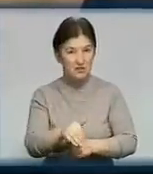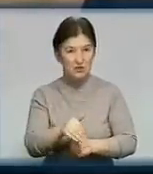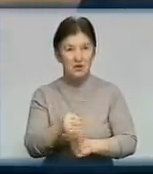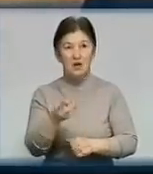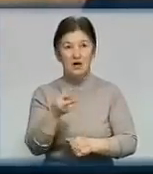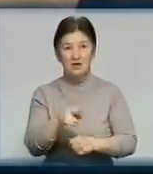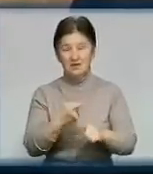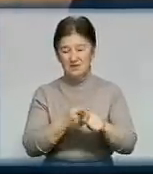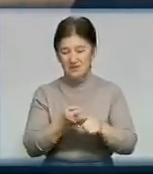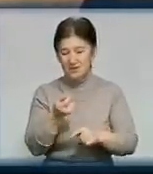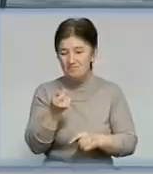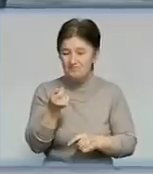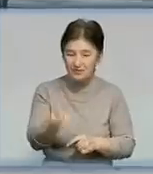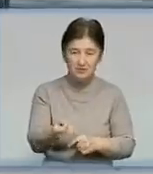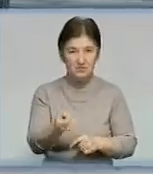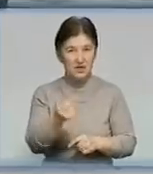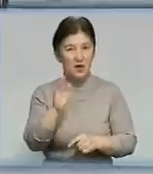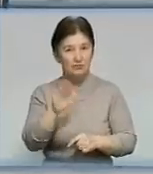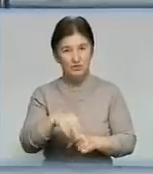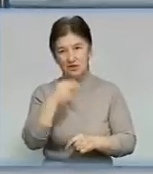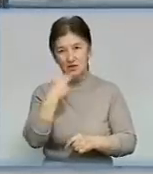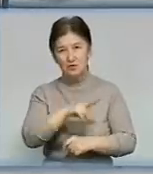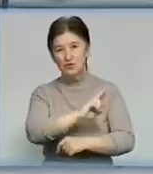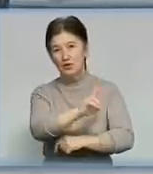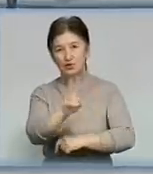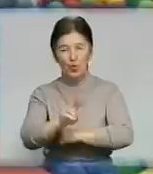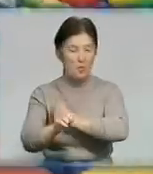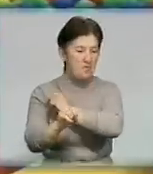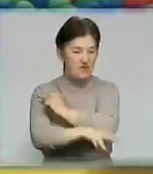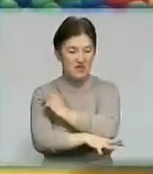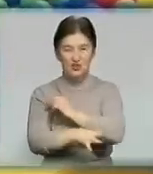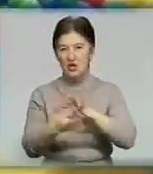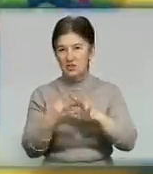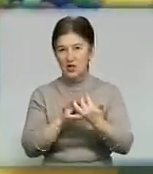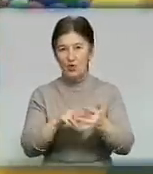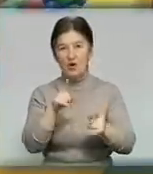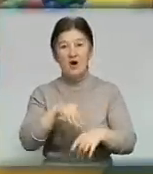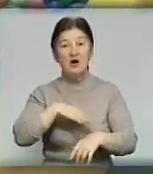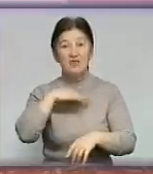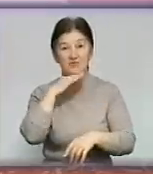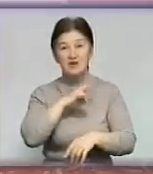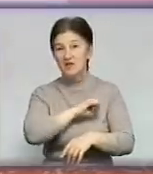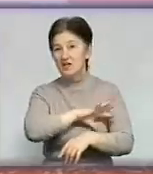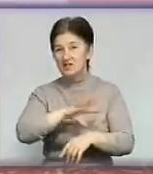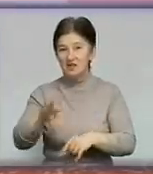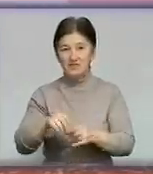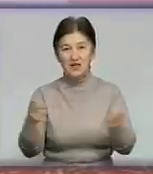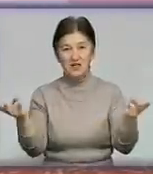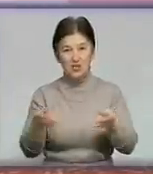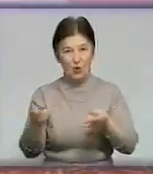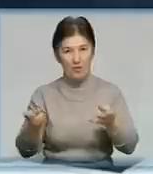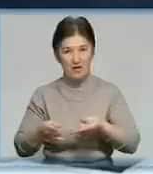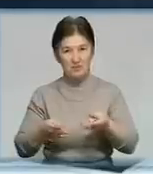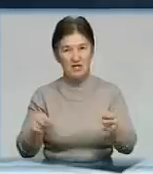Субиців, це мізерна сума. Краще хай їх виграє бідніше село. Місцевого бюджету вистачає на всі необхідні ремонти та допомоги соціальним